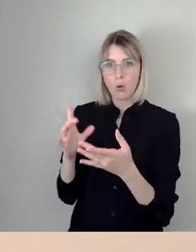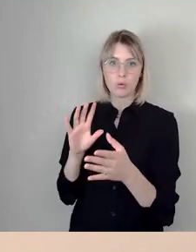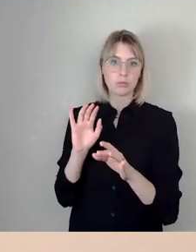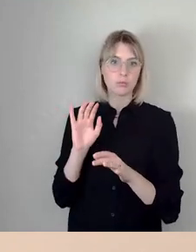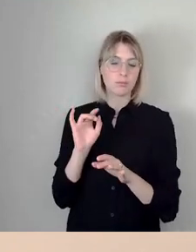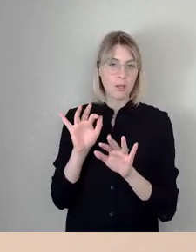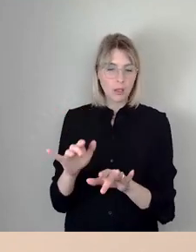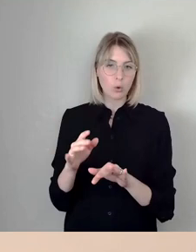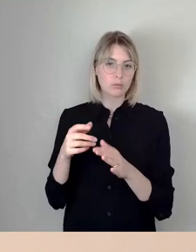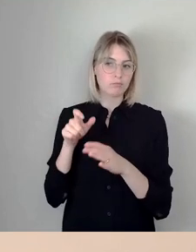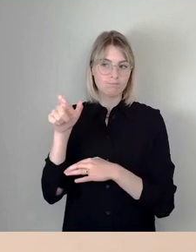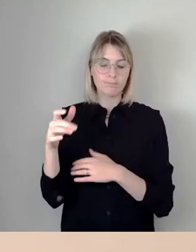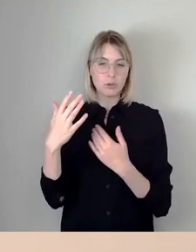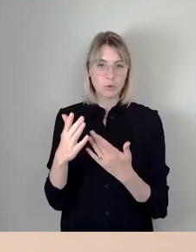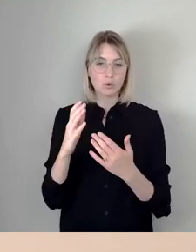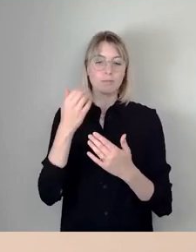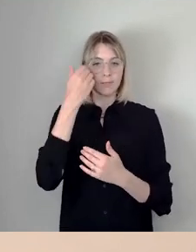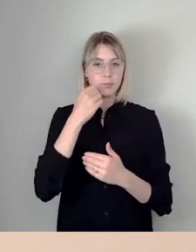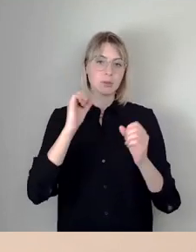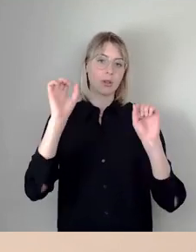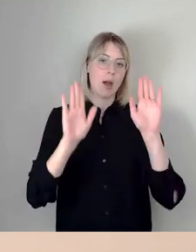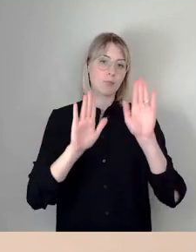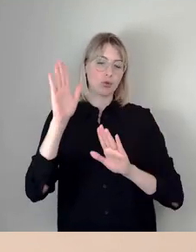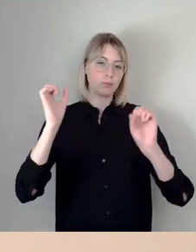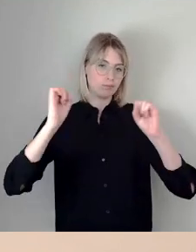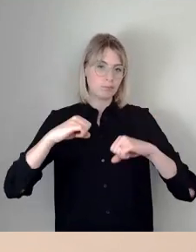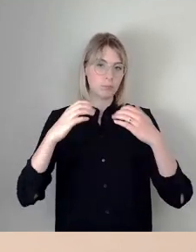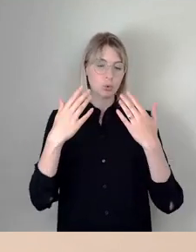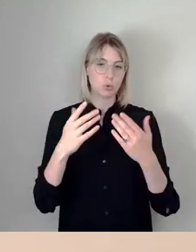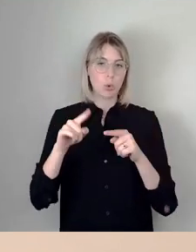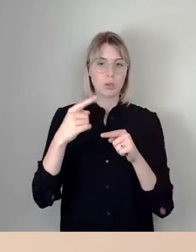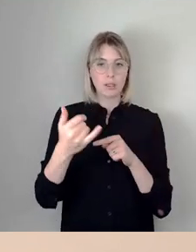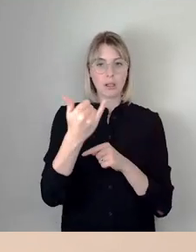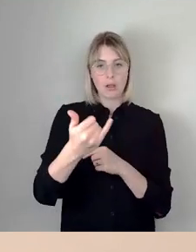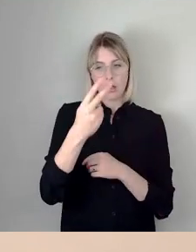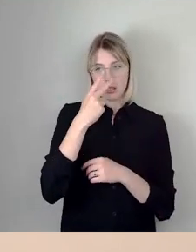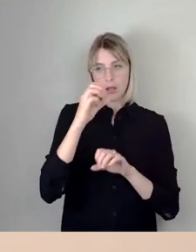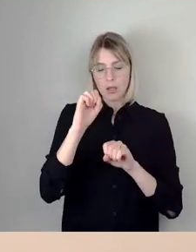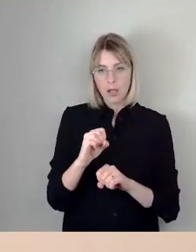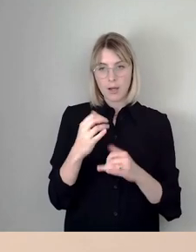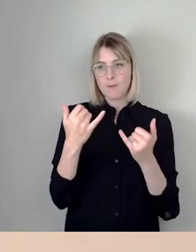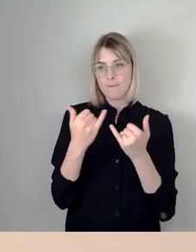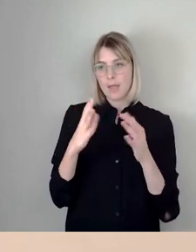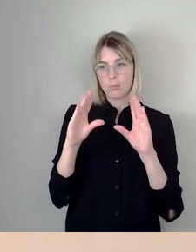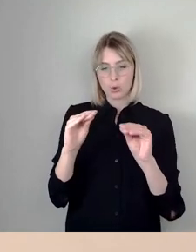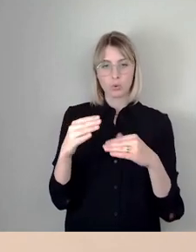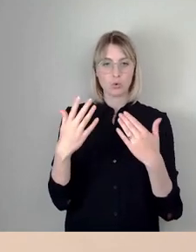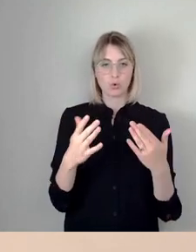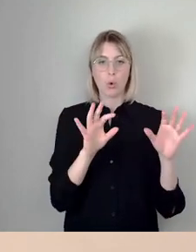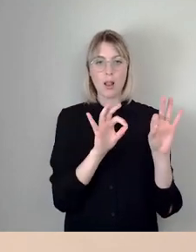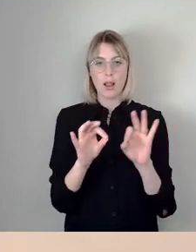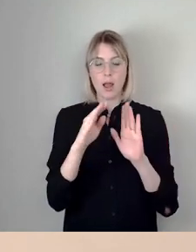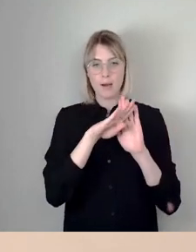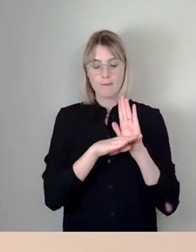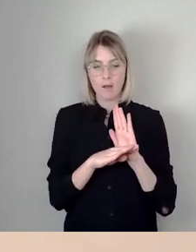Abstimmung. Insofern werden Sie ja auch in den nächsten Jahren begleiten können, wie sich diese Anwendung des Leitfadens entwickelt und werden bei jeder